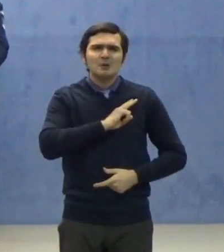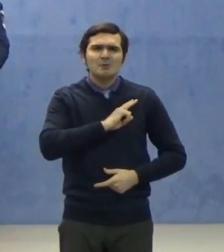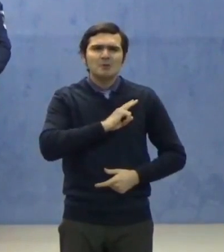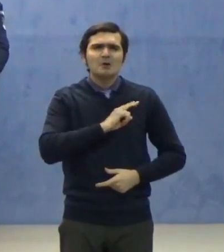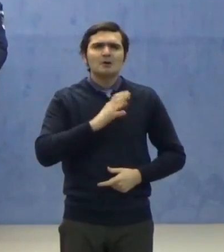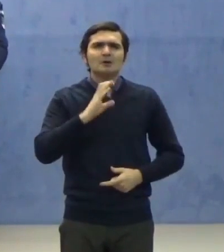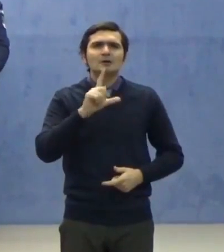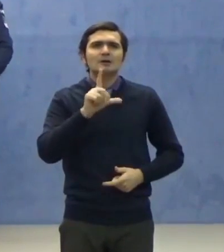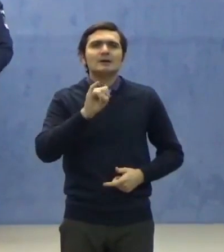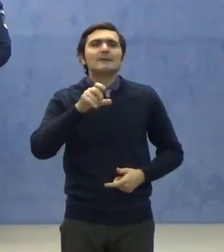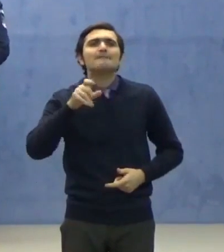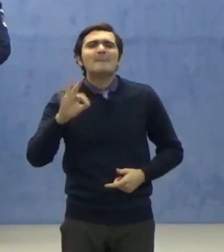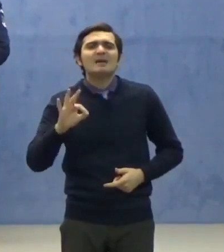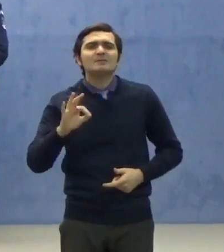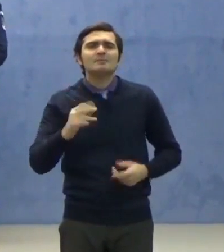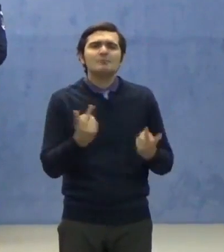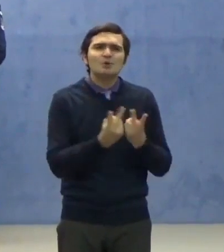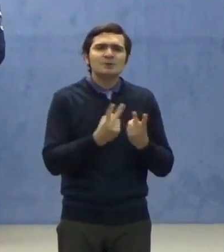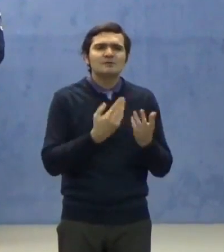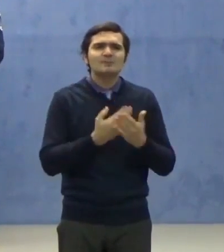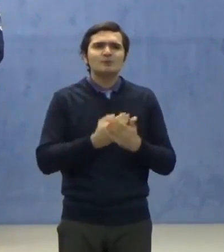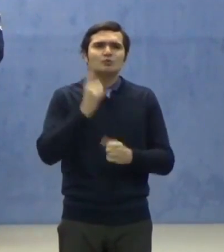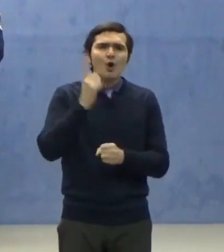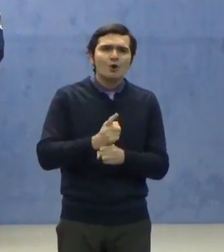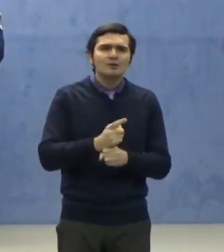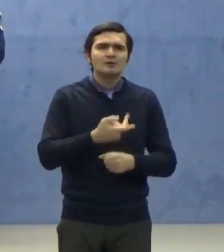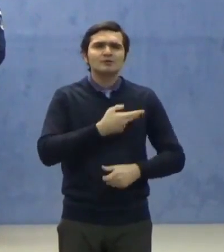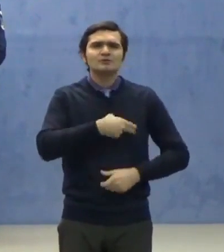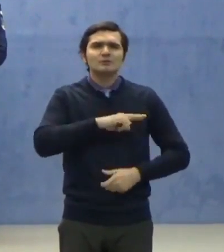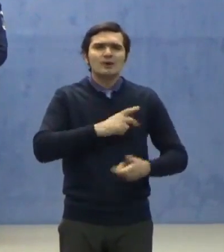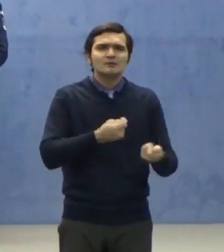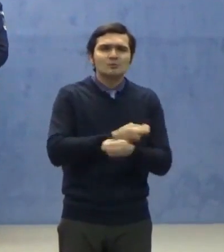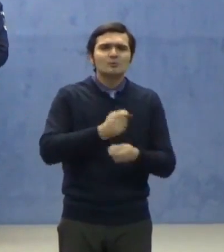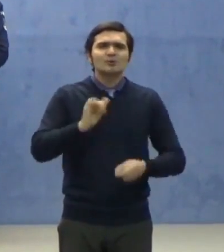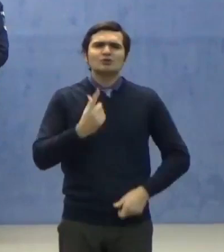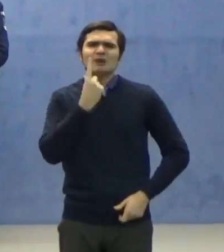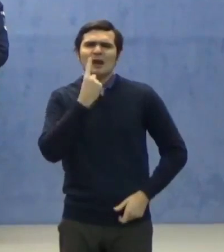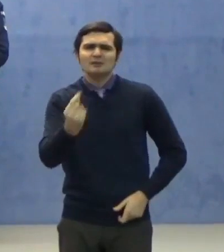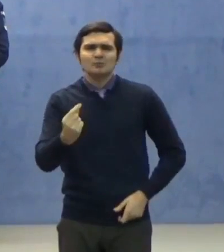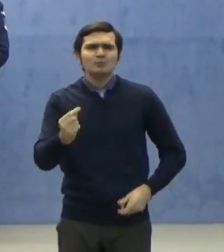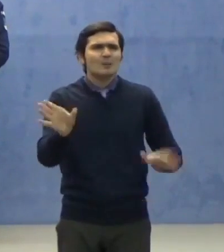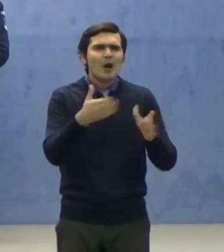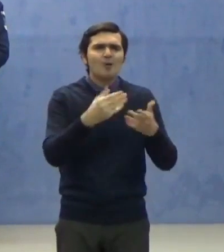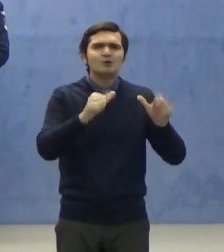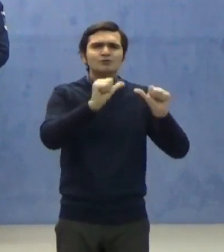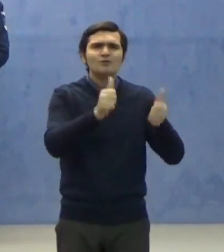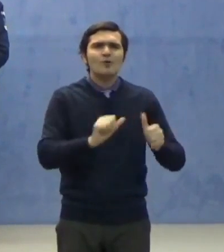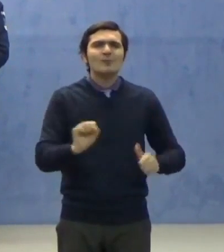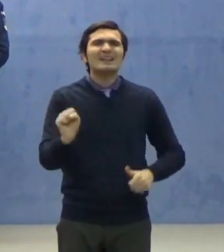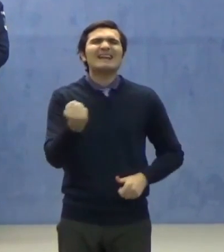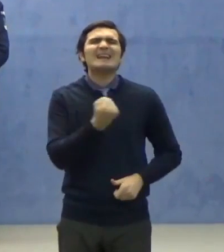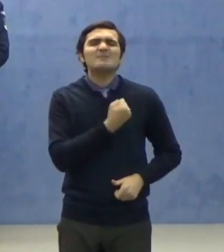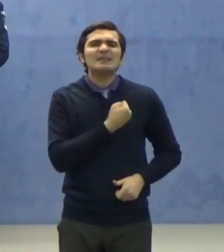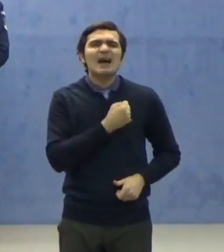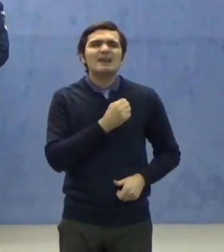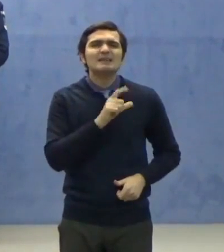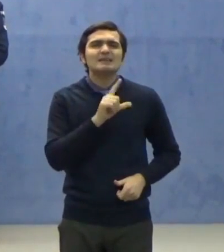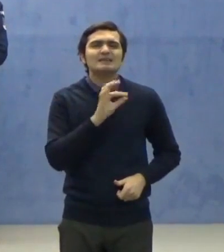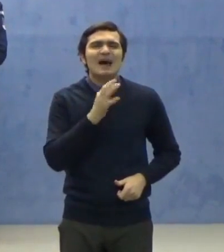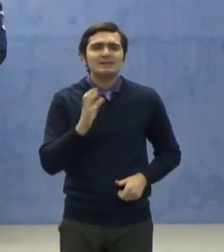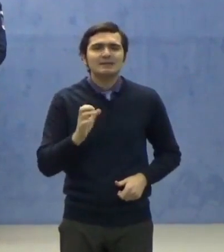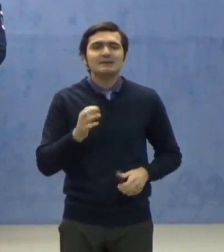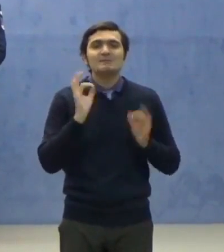siguranță publică și un răspuns ferm la orice formă de criminalitate, în special acelei care dorește să